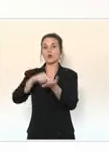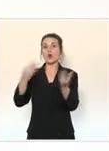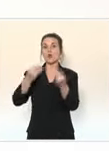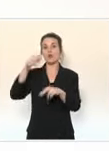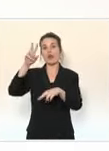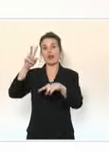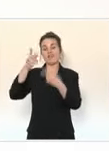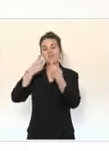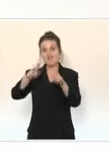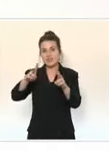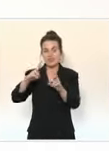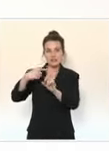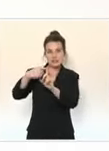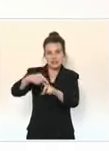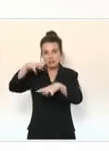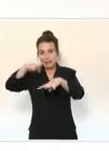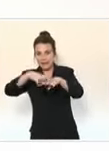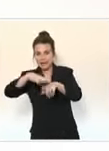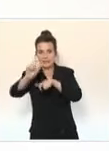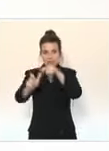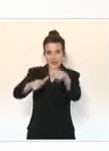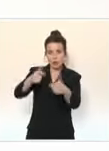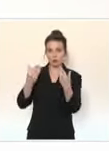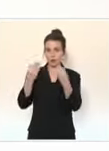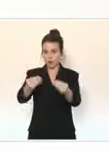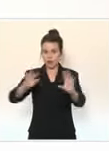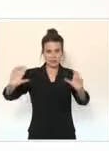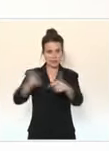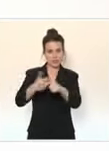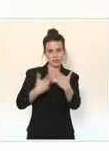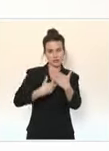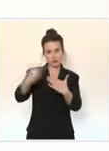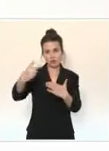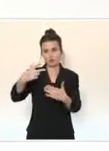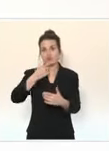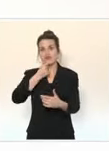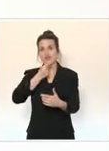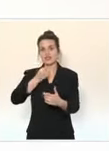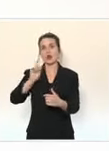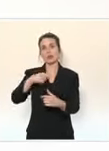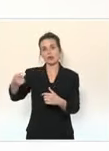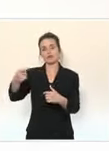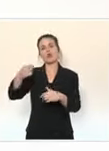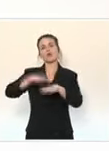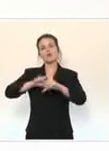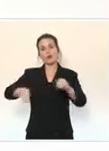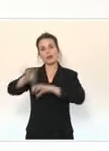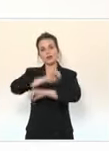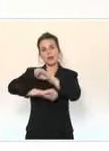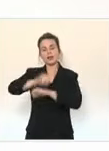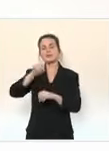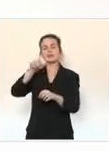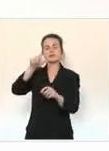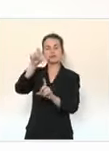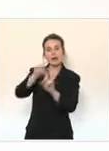pour permettre également d'améliorer les capacités de dépistage dans ces territoires en lien avec les acteurs locaux. En Outre